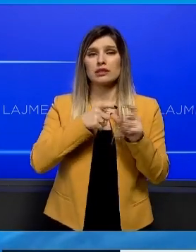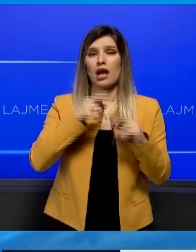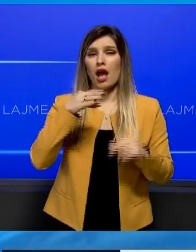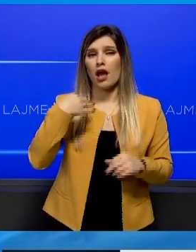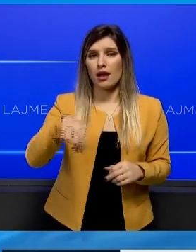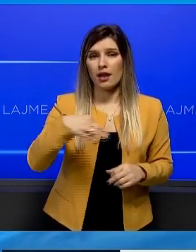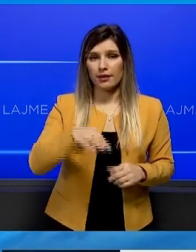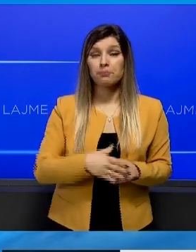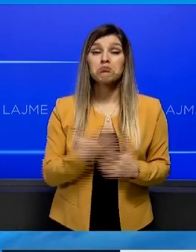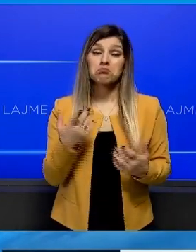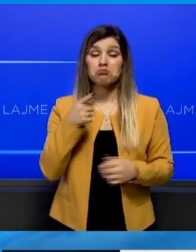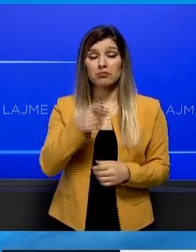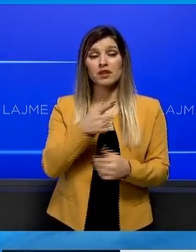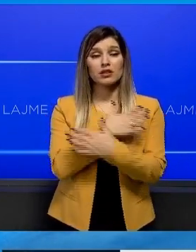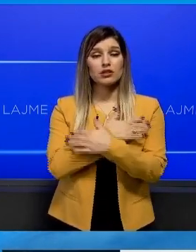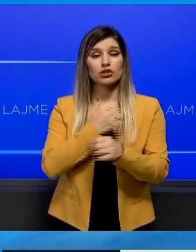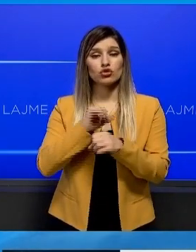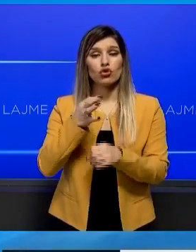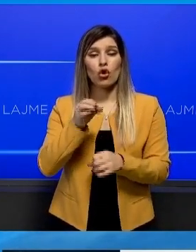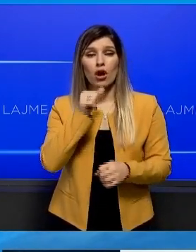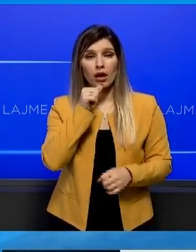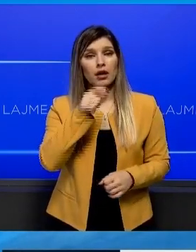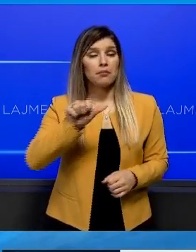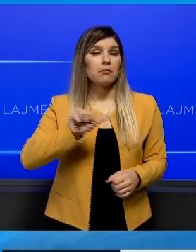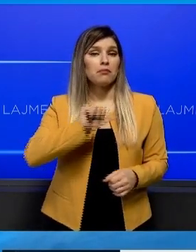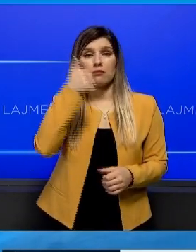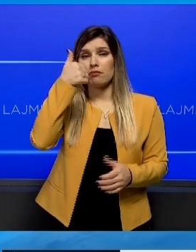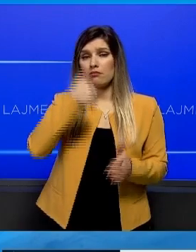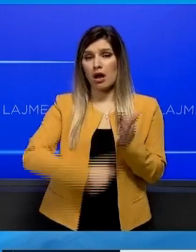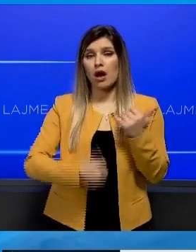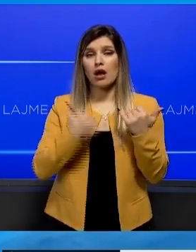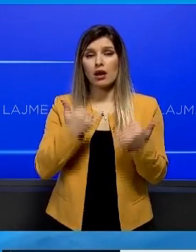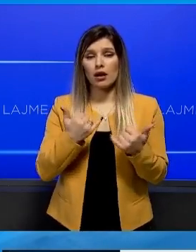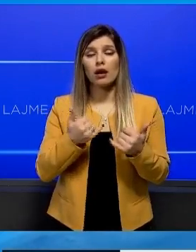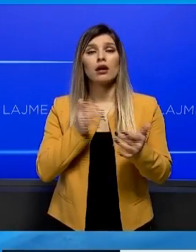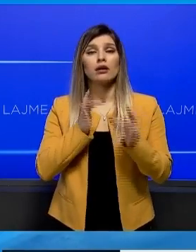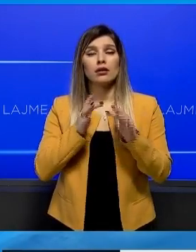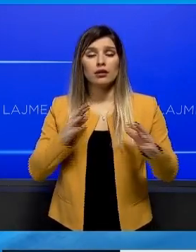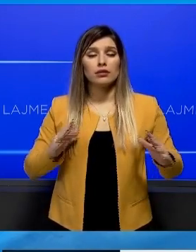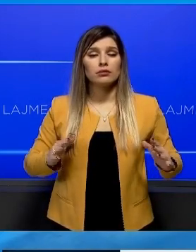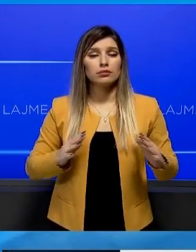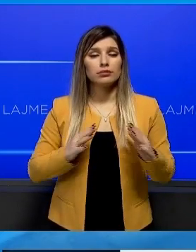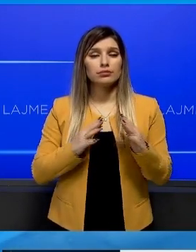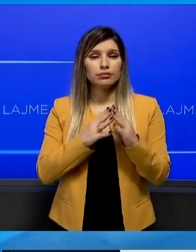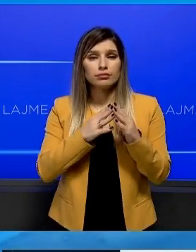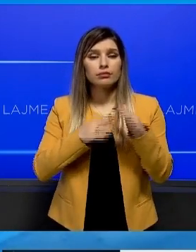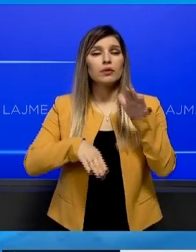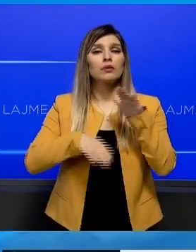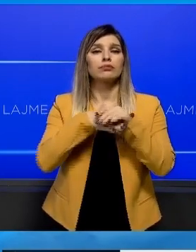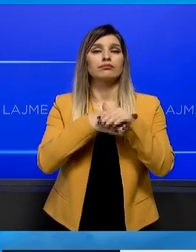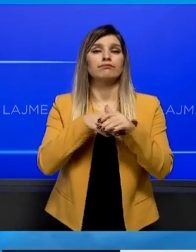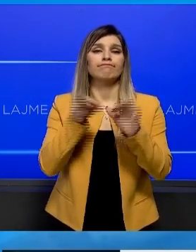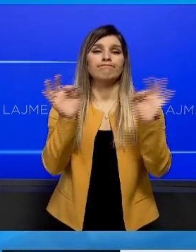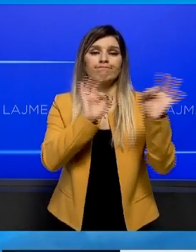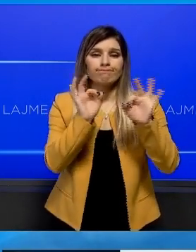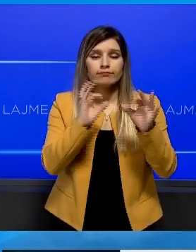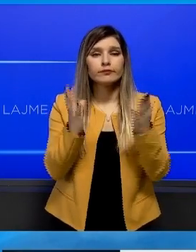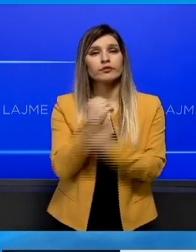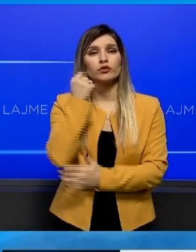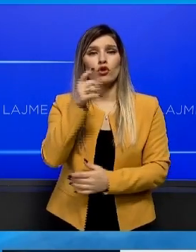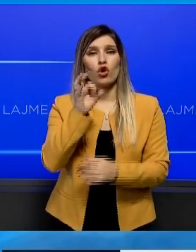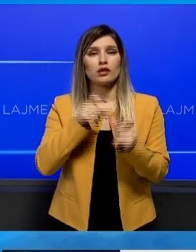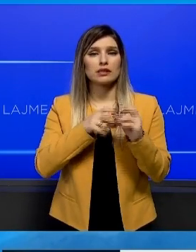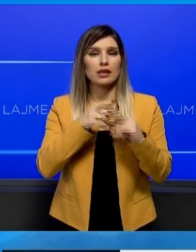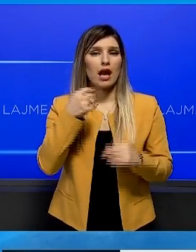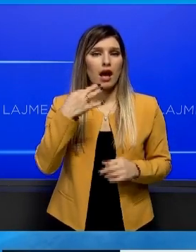filmis Gjoj ka bërë histori. Kosova për hirtë par me filmis Gjoj ishte në listën e ngushtë, me gjasa reale për të siguruar një nominim. Zgjoj me